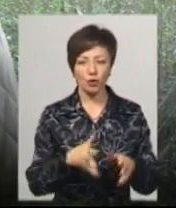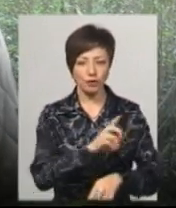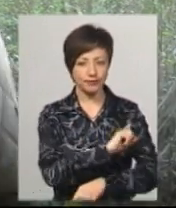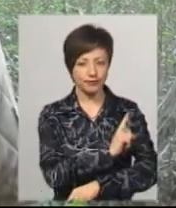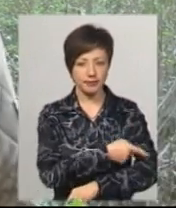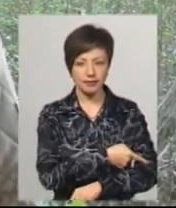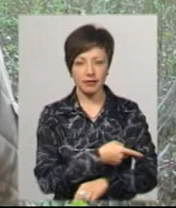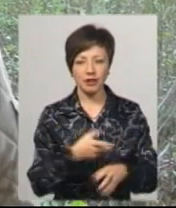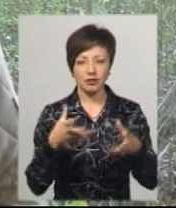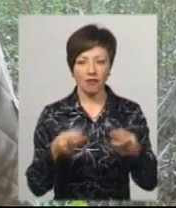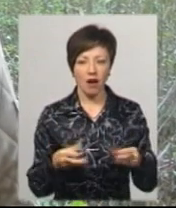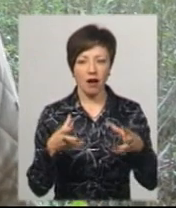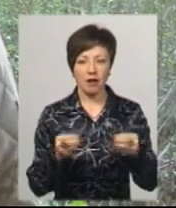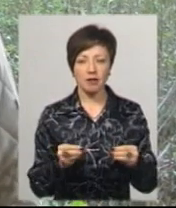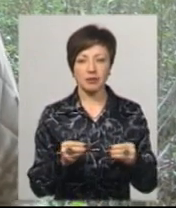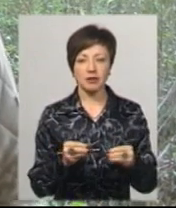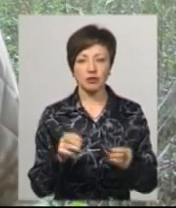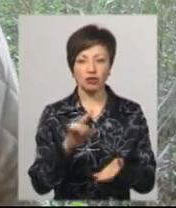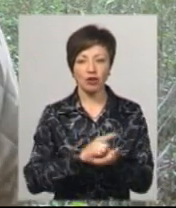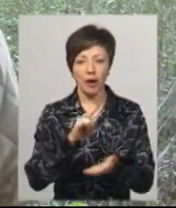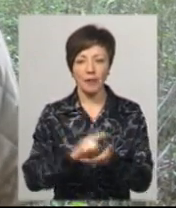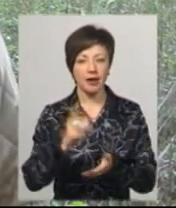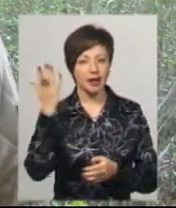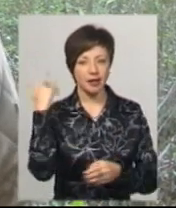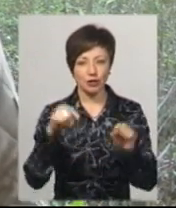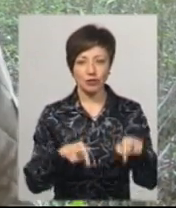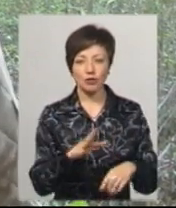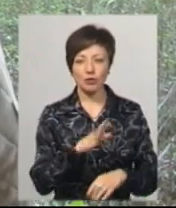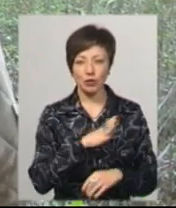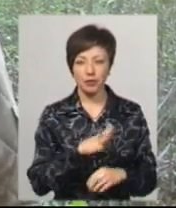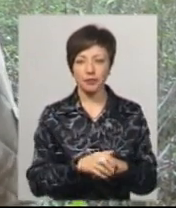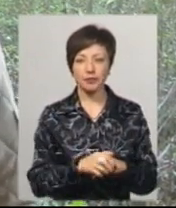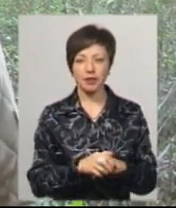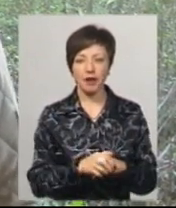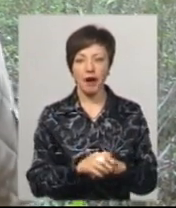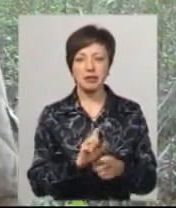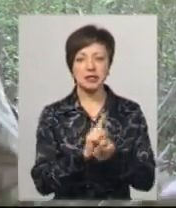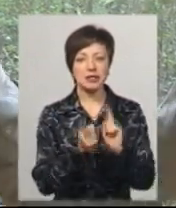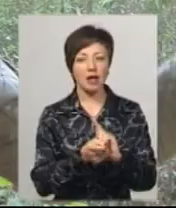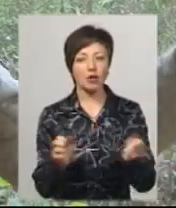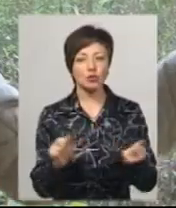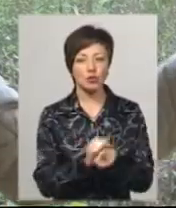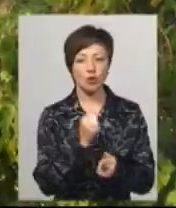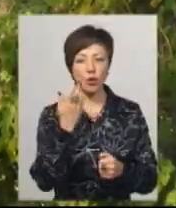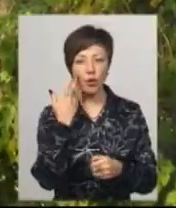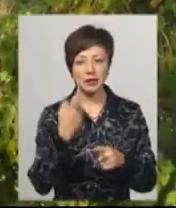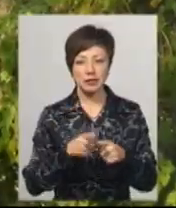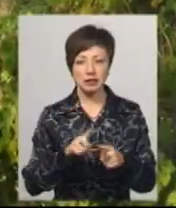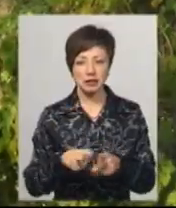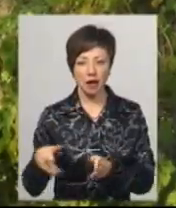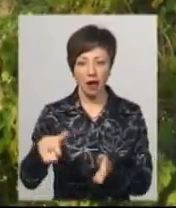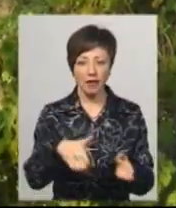чваканням, тут жаби раніше на кожному кроці водилися. Воно стало сухіше, коли цей канал тут